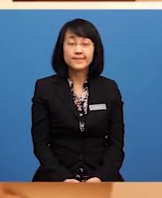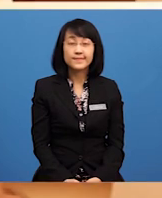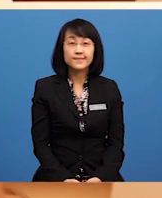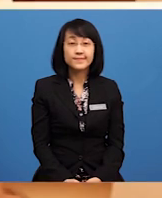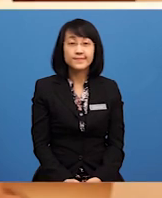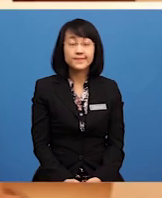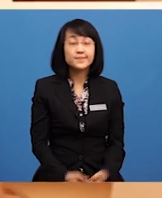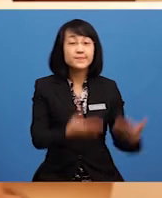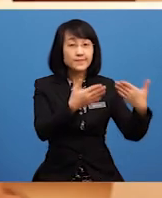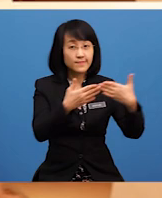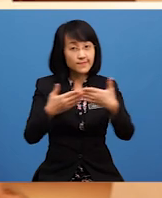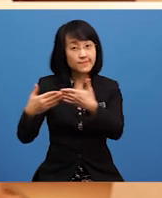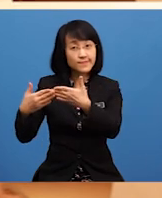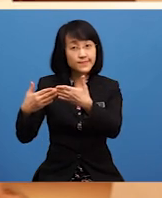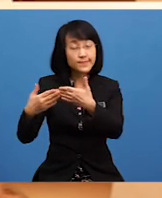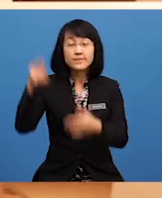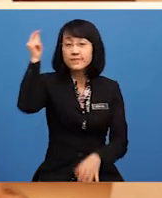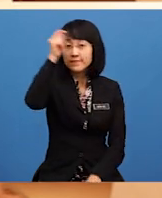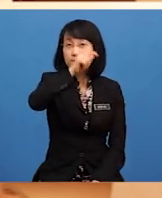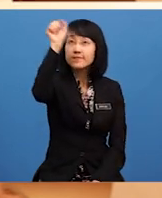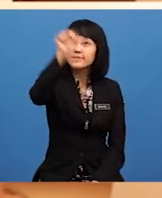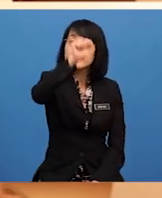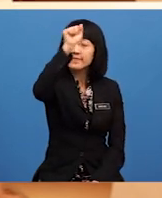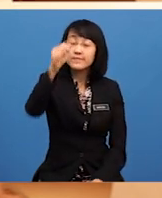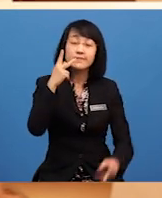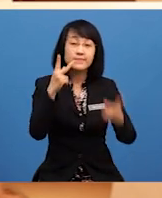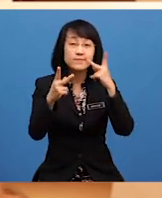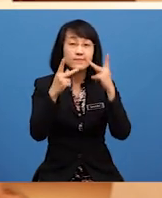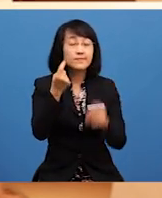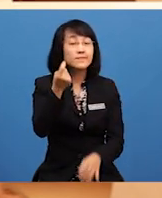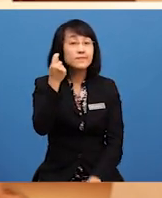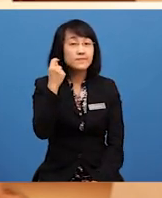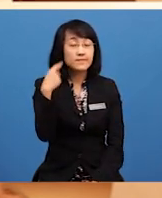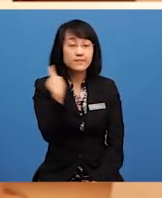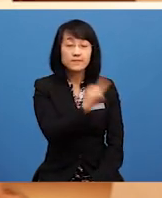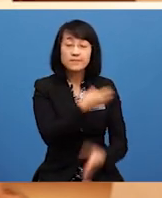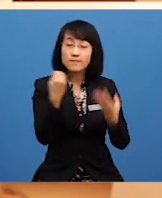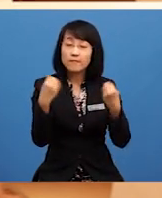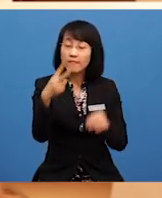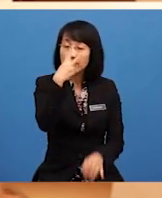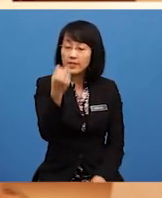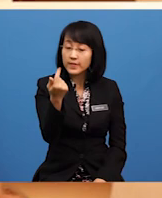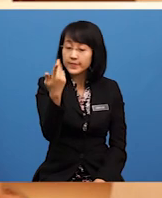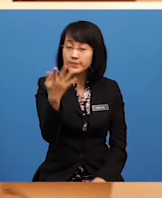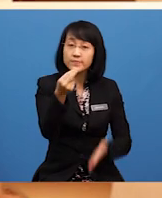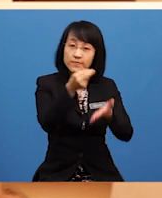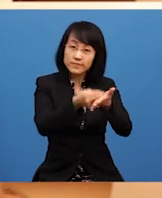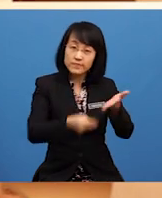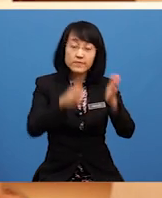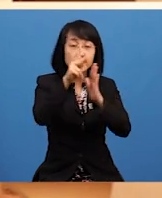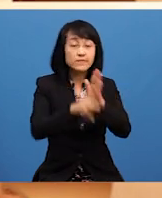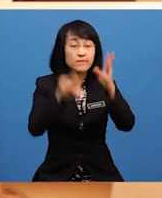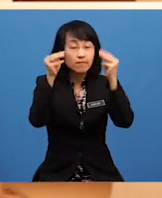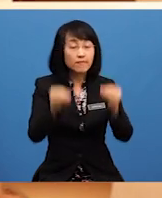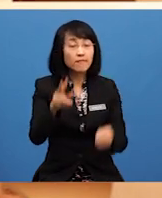Menerusi teka silang kata tadi, kita telah melihat beberapa nilai kemanusiaan yang